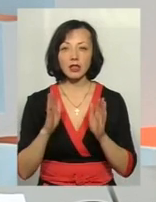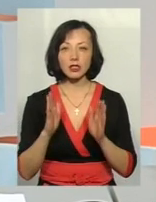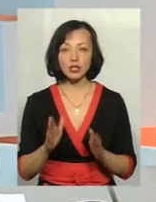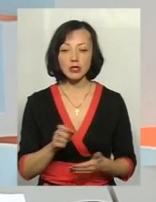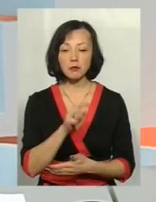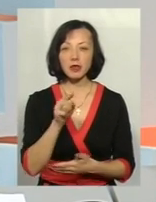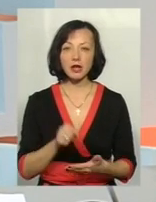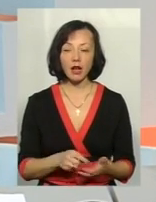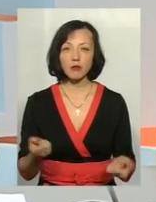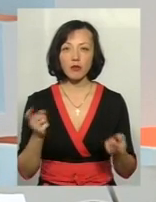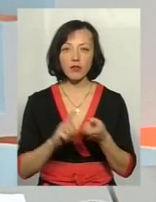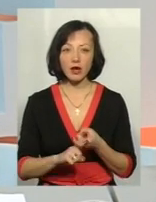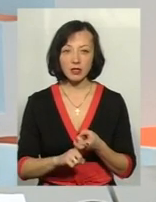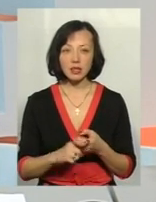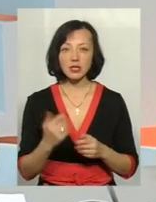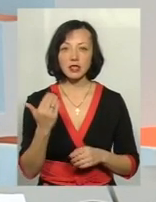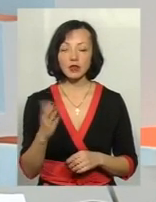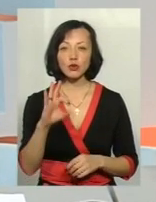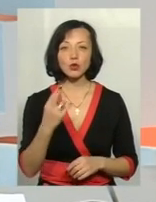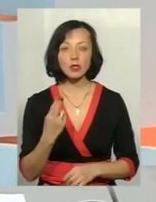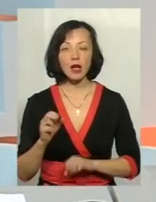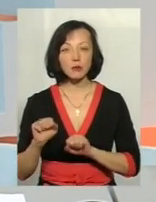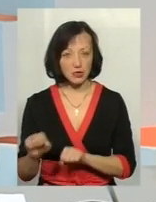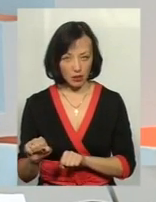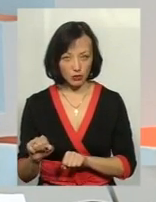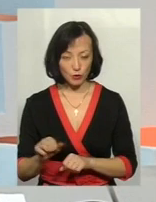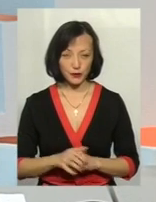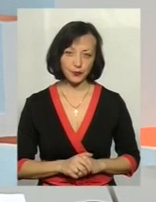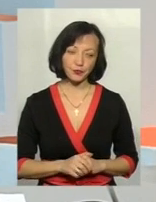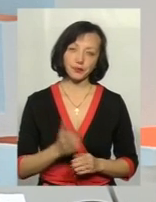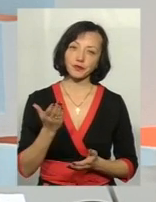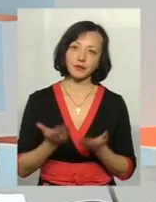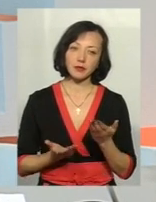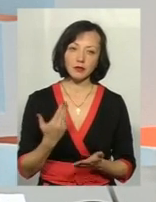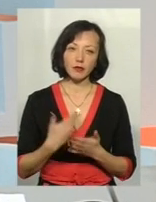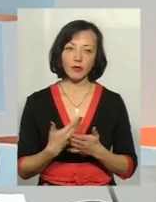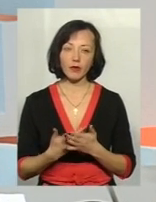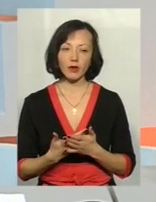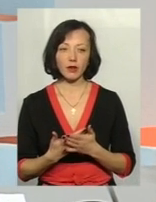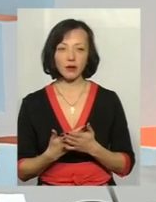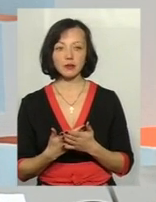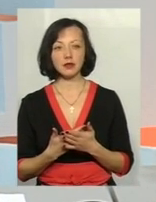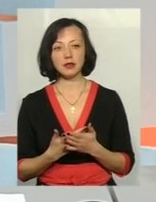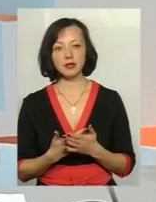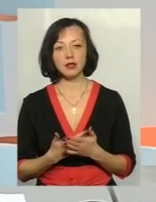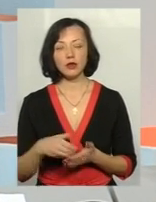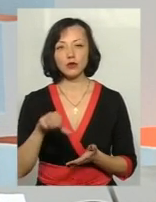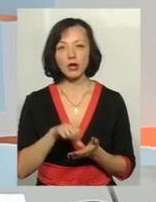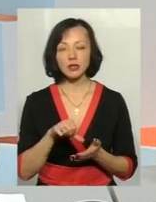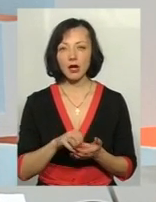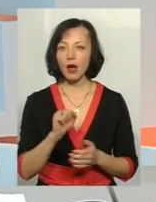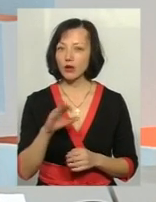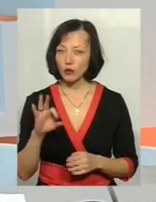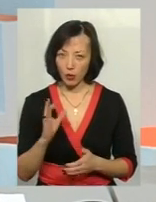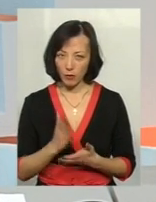питань, пов'язаних з ним соціальним захистом. Тобто, якщо, скажімо, навести приклад, якщо учасник АТО